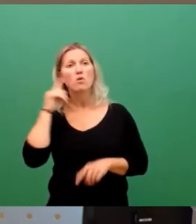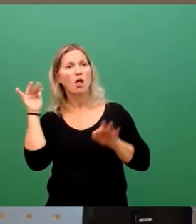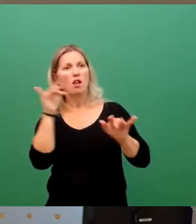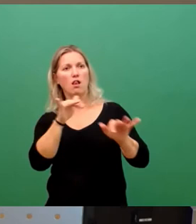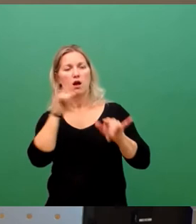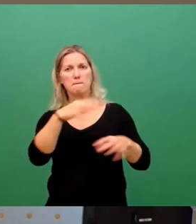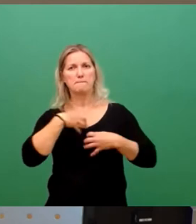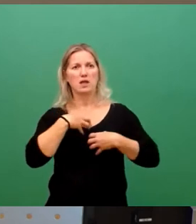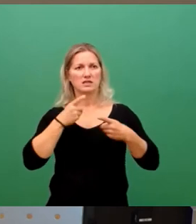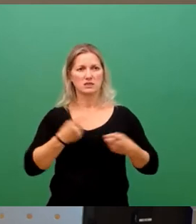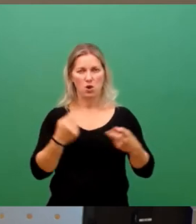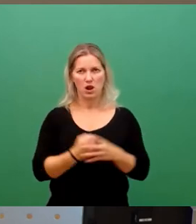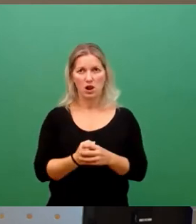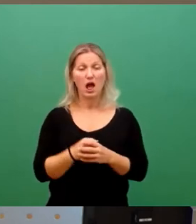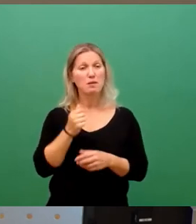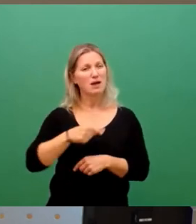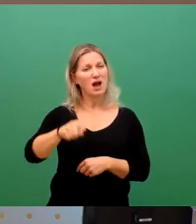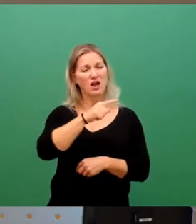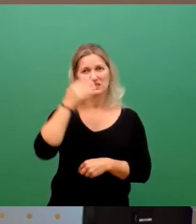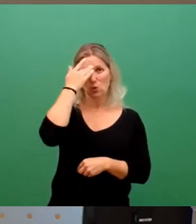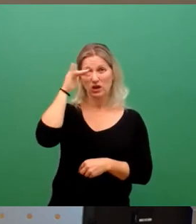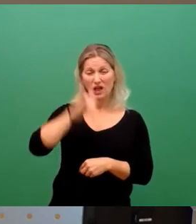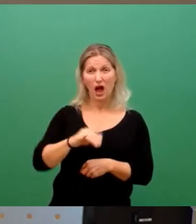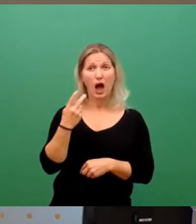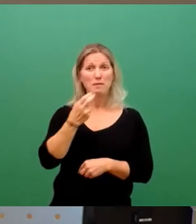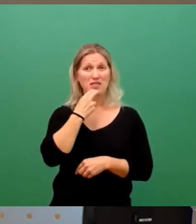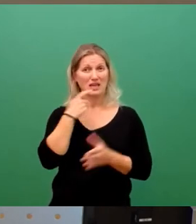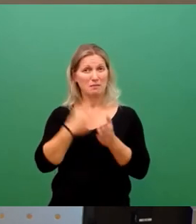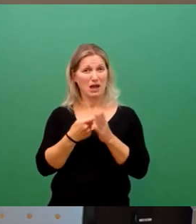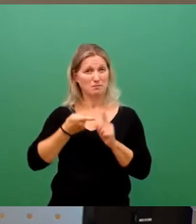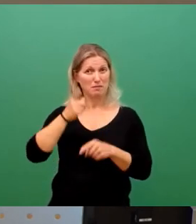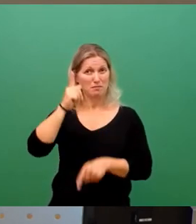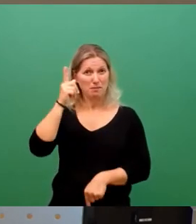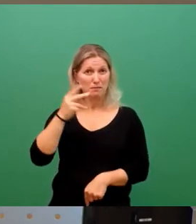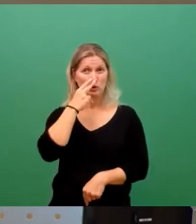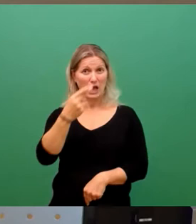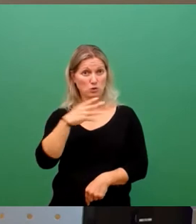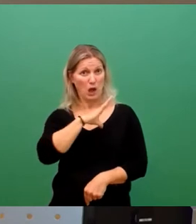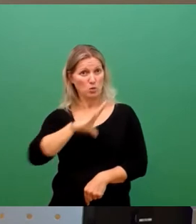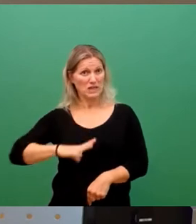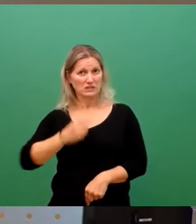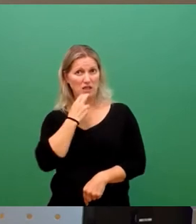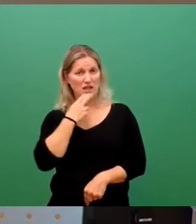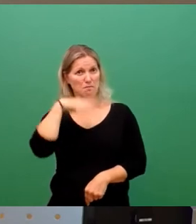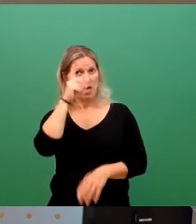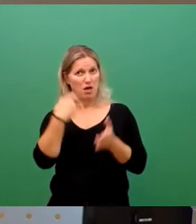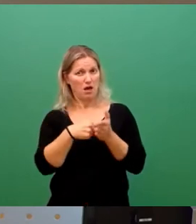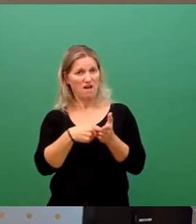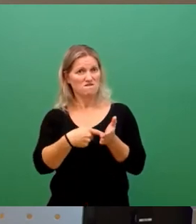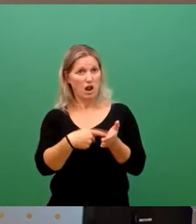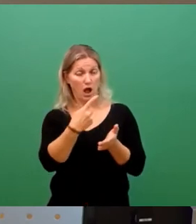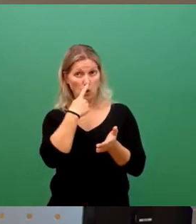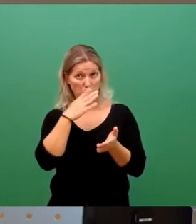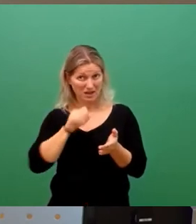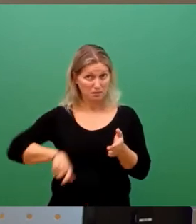Viele sorgen sich aber, ob sie die massiv gestiegenen Energiepreise, auch der Sachsen Energie, noch werden bezahlen können. An den